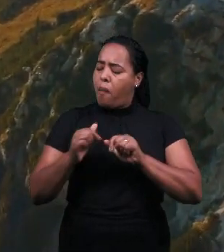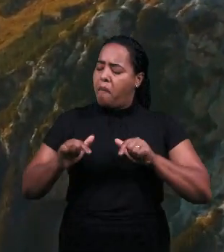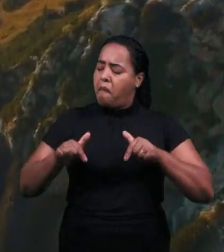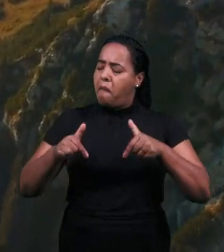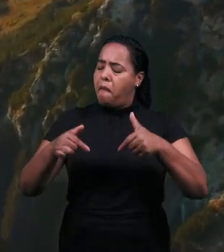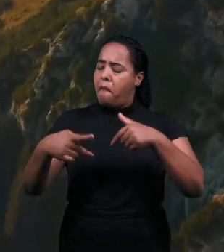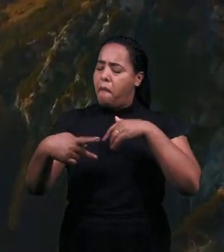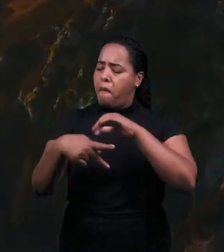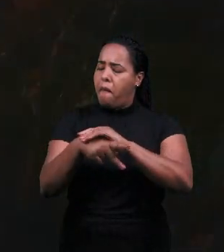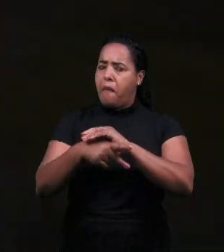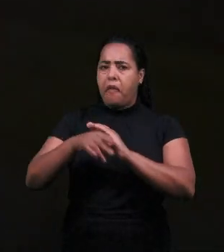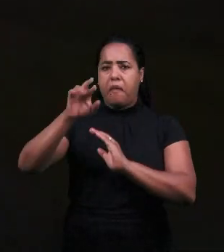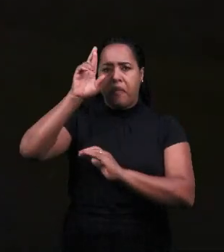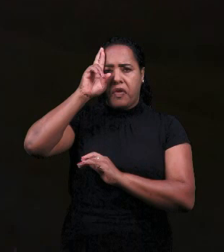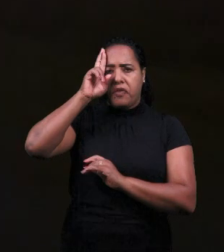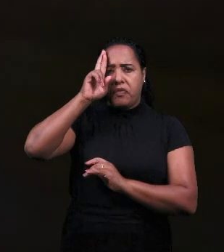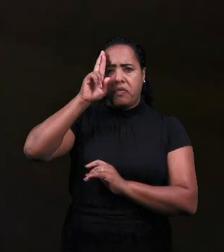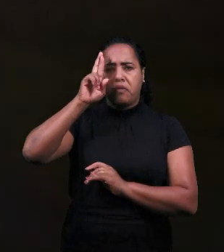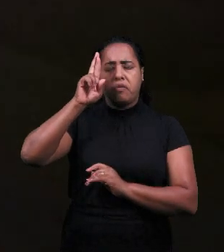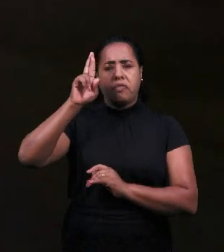Праведен Ты,